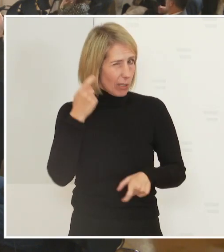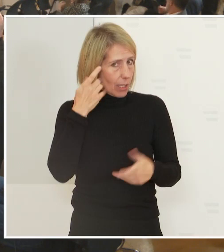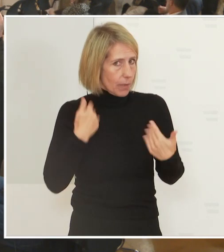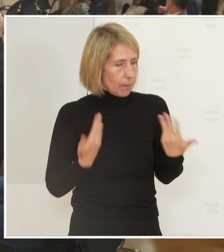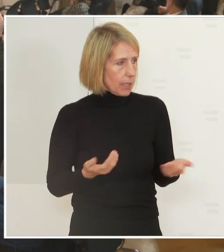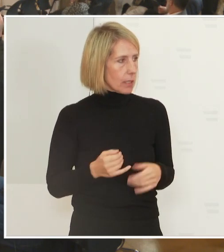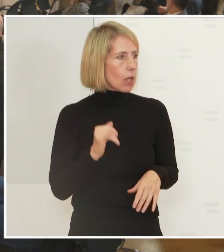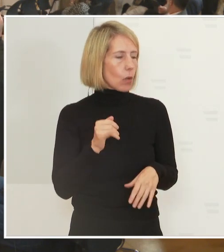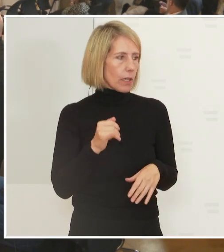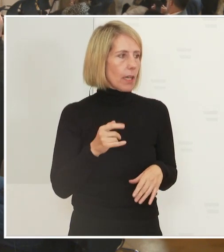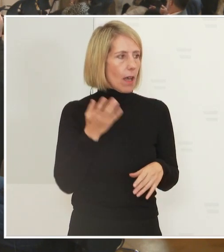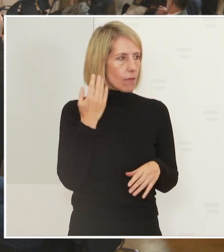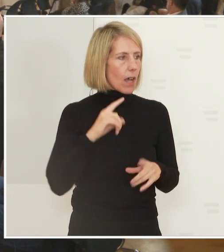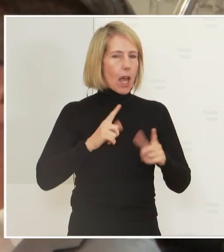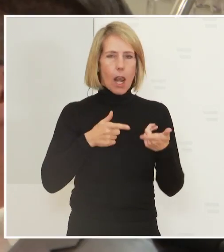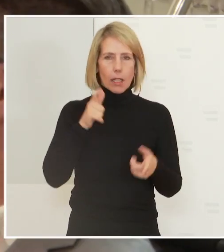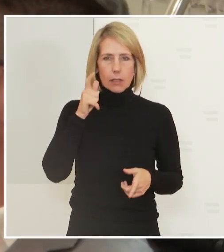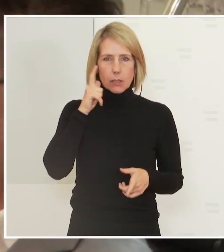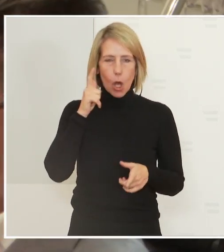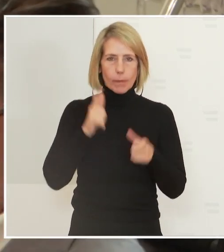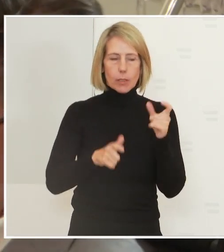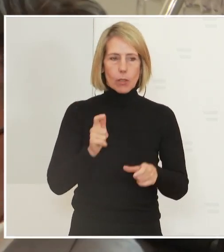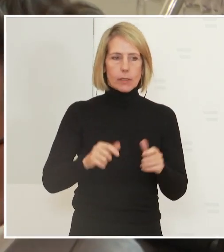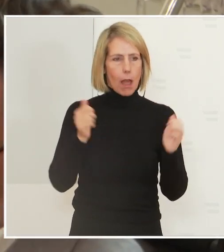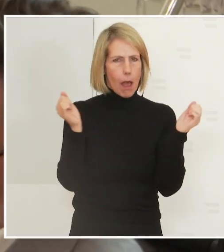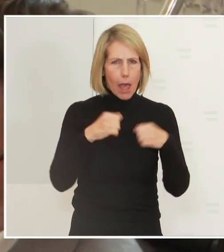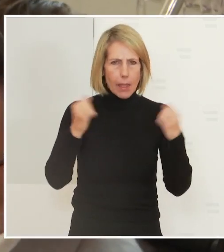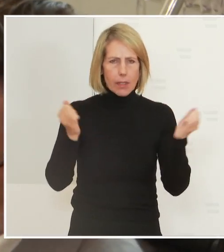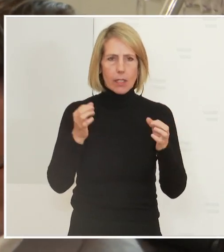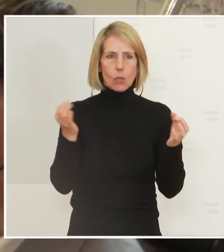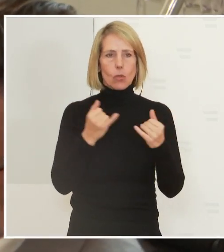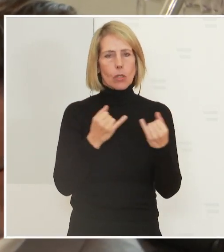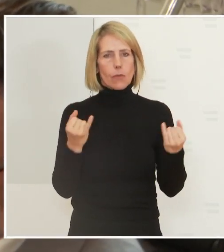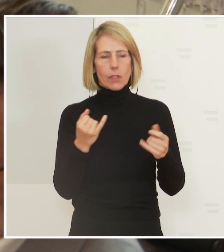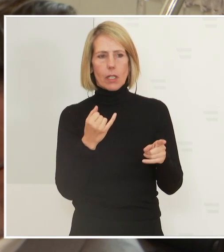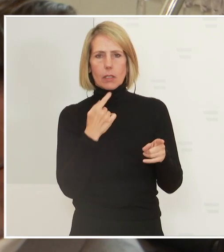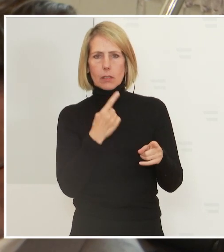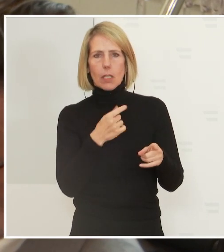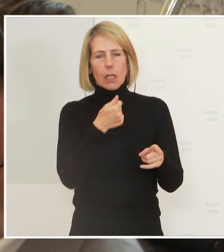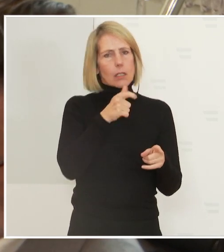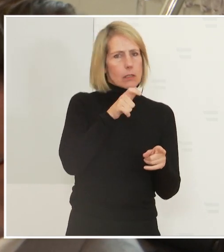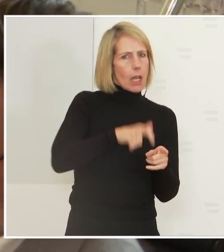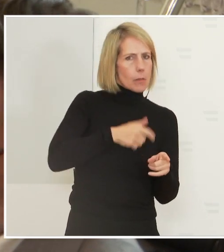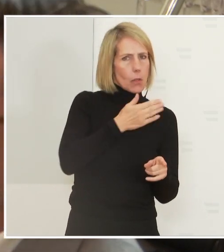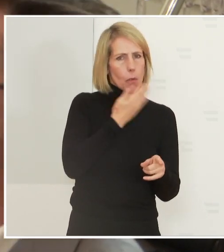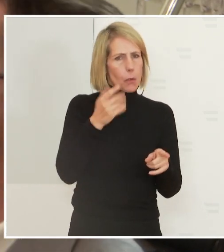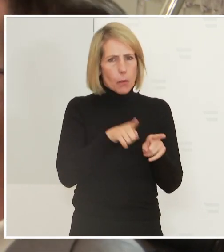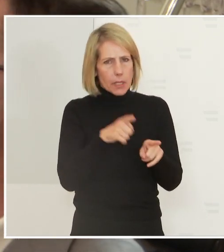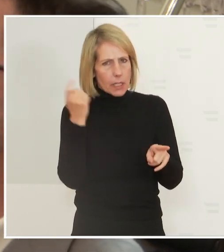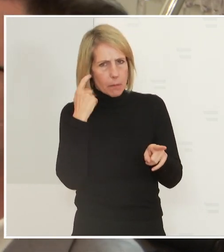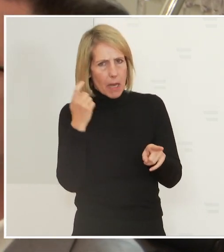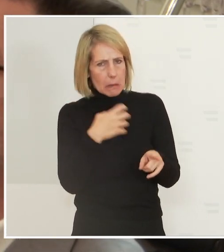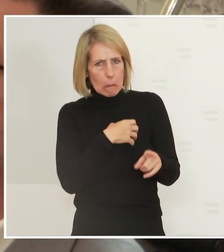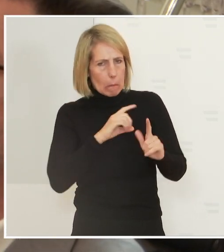Waren die Landeshauptleute jetzt einig oder wie der Gesundheitsminister angedeutet hat, dass es da einen Ausreißer gegeben hat? War das das